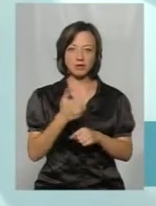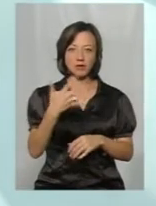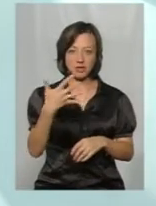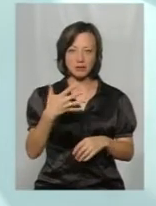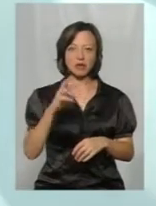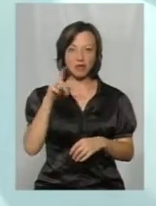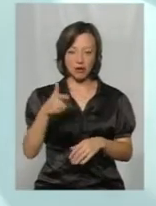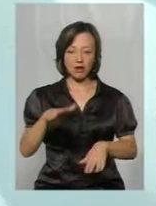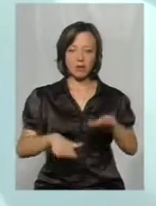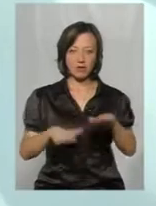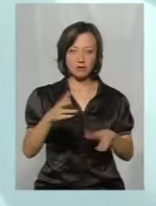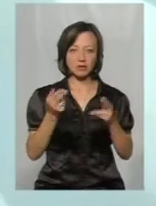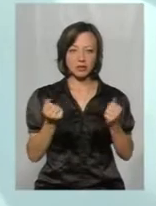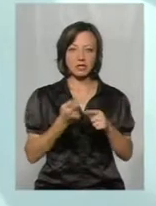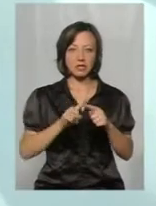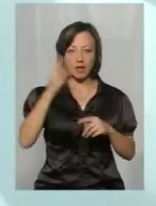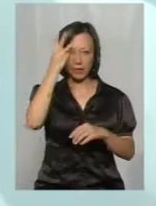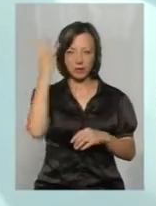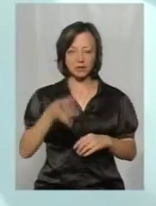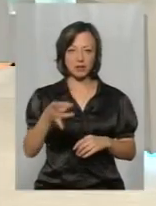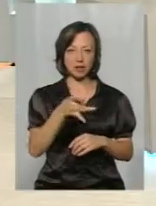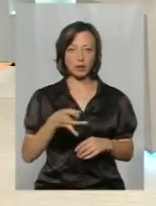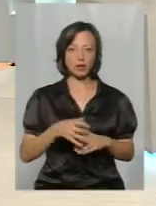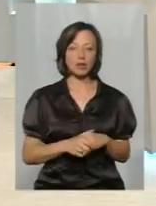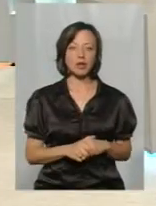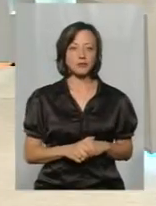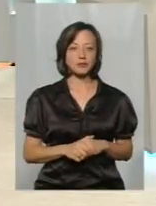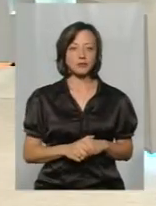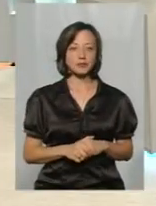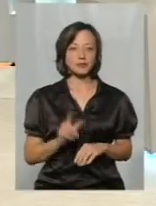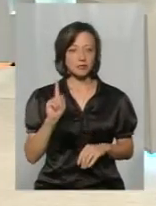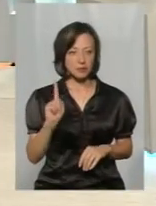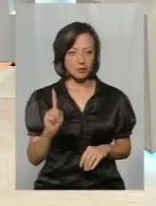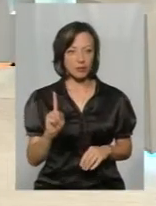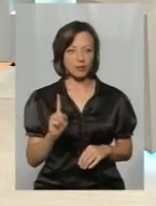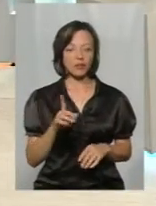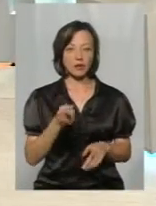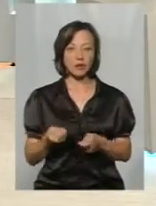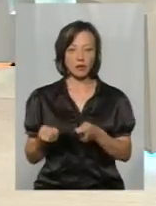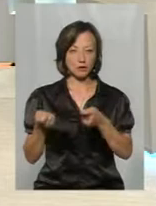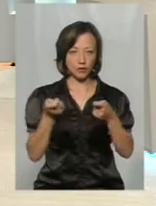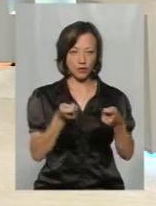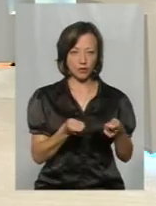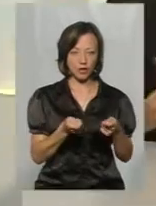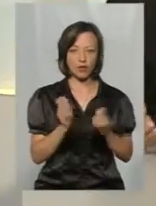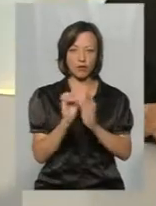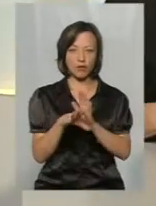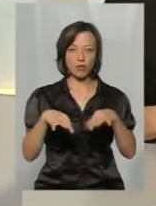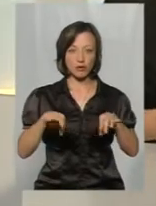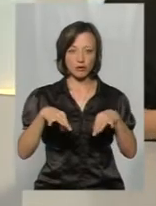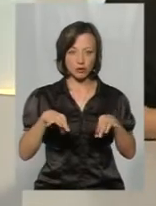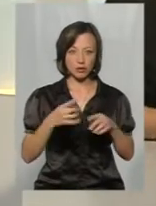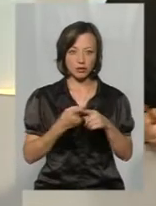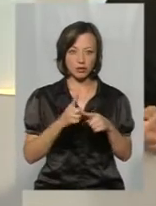кілограмів, кажло? 50 кілограмів, так, це Хмельницький район. От, до речі, її транспортували, так, у машині, це